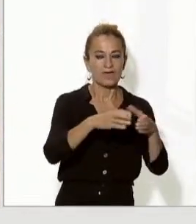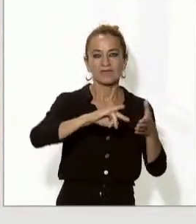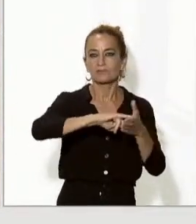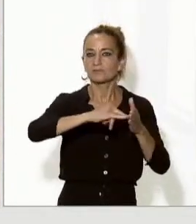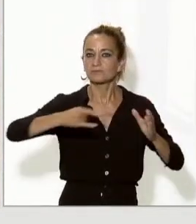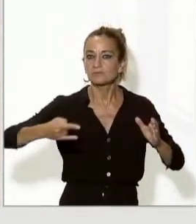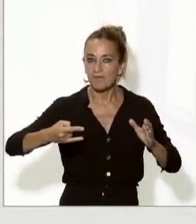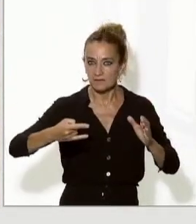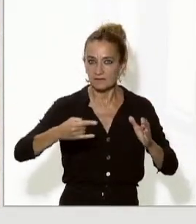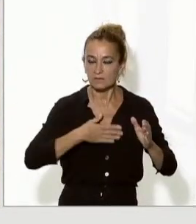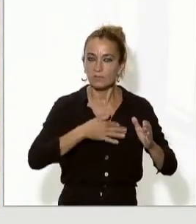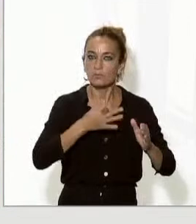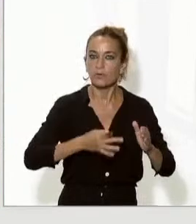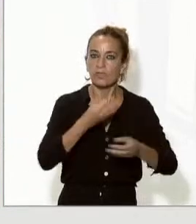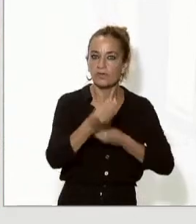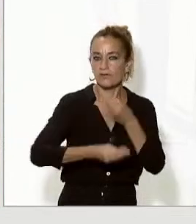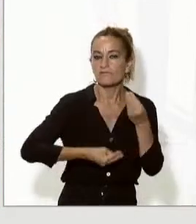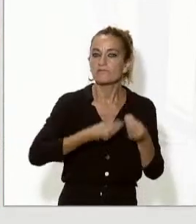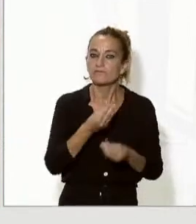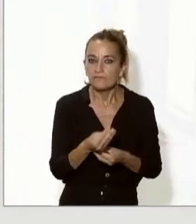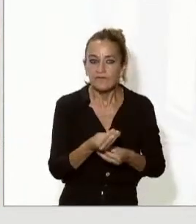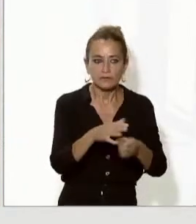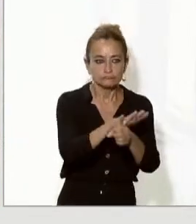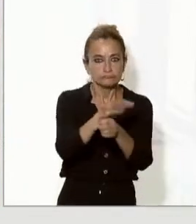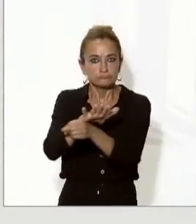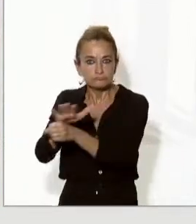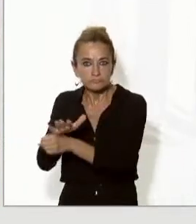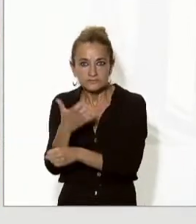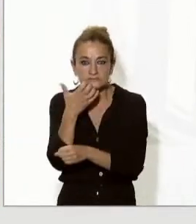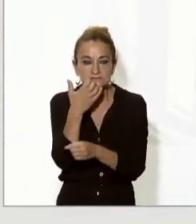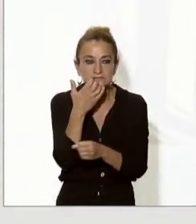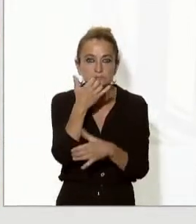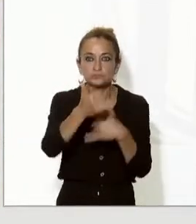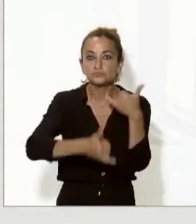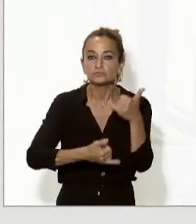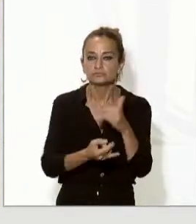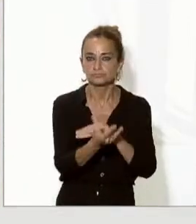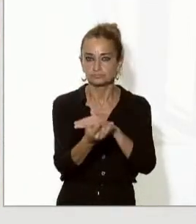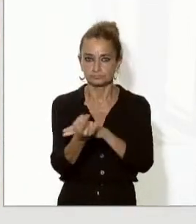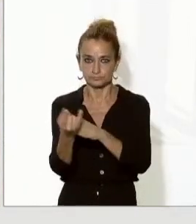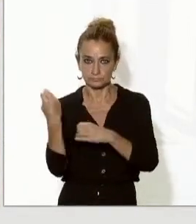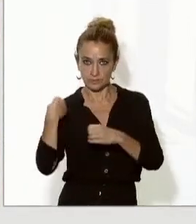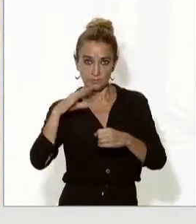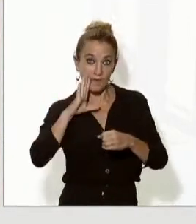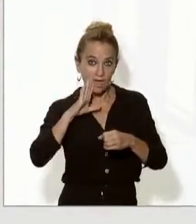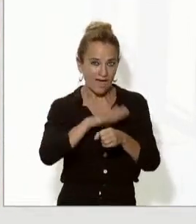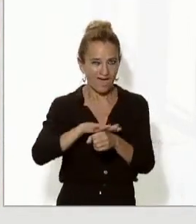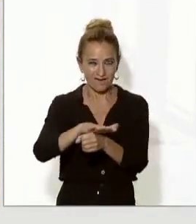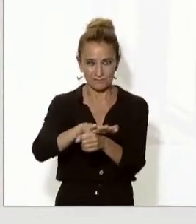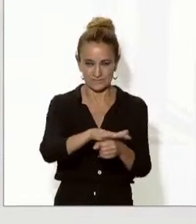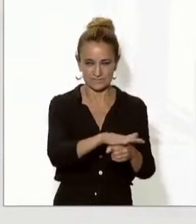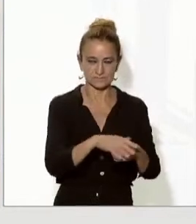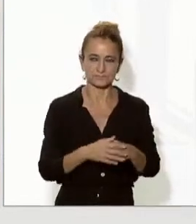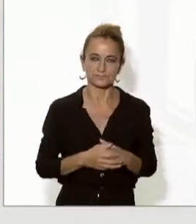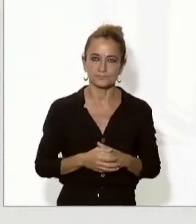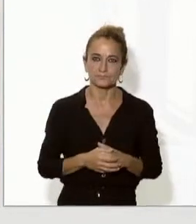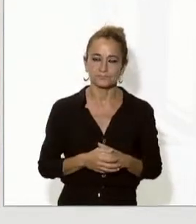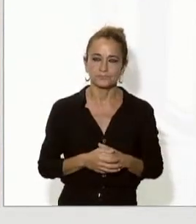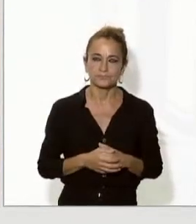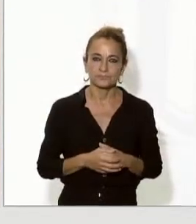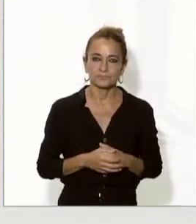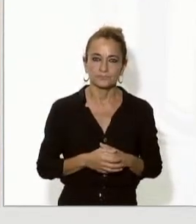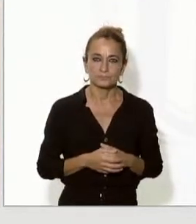dirimir les diferents problemàtiques que subsisteixen en aquest sentit. Bé, també nosaltres,